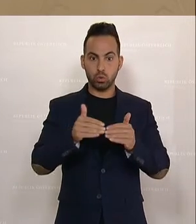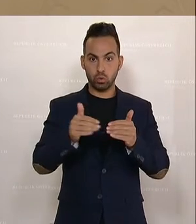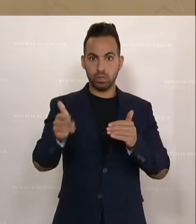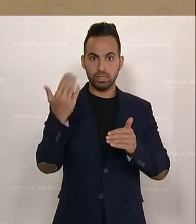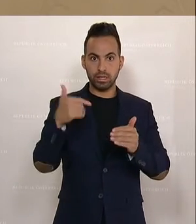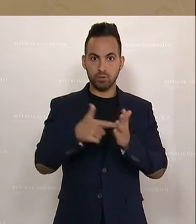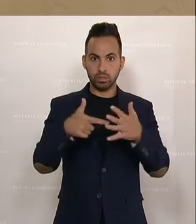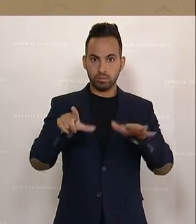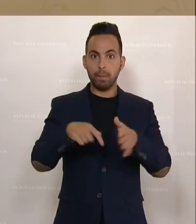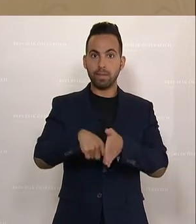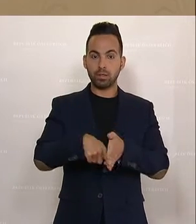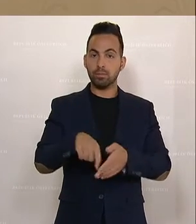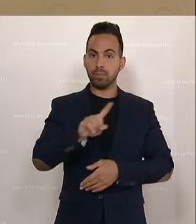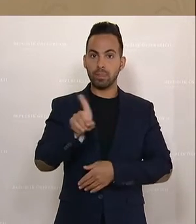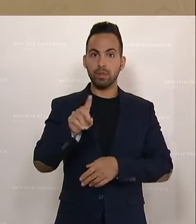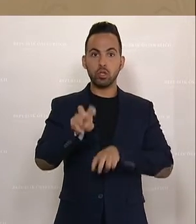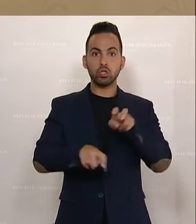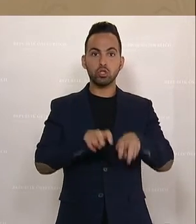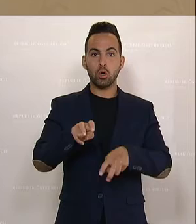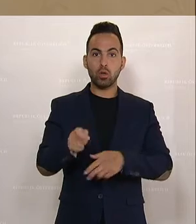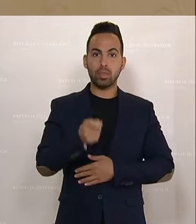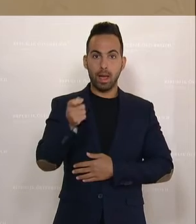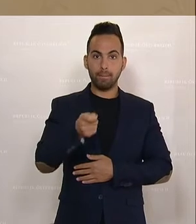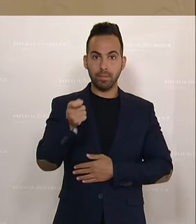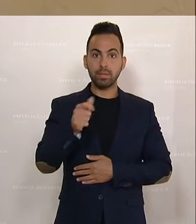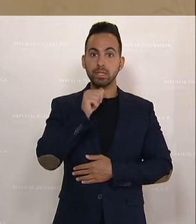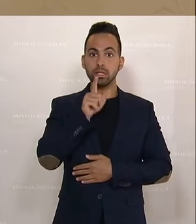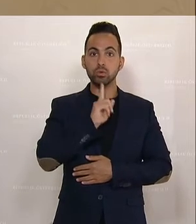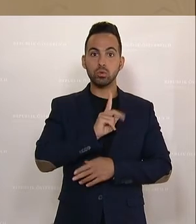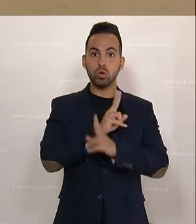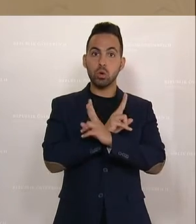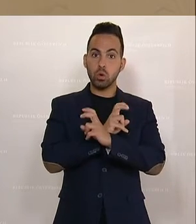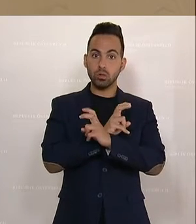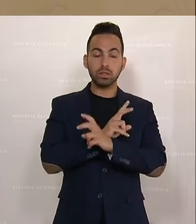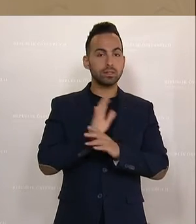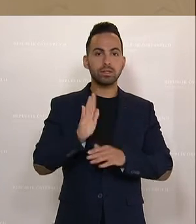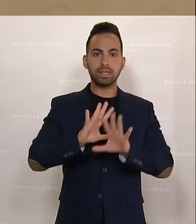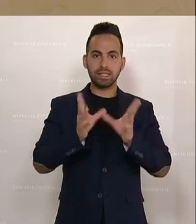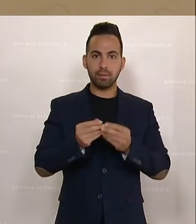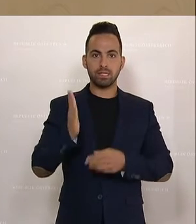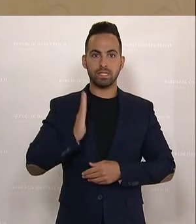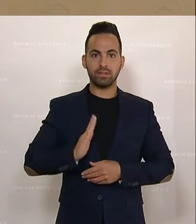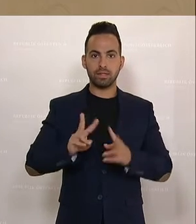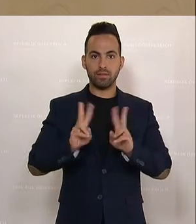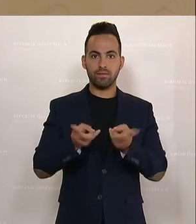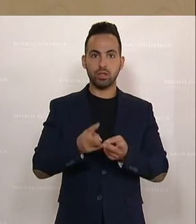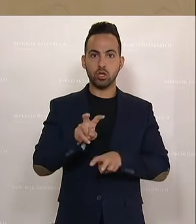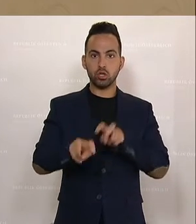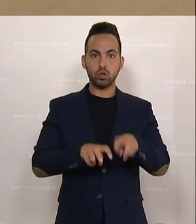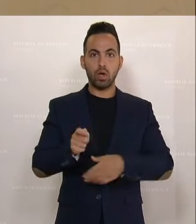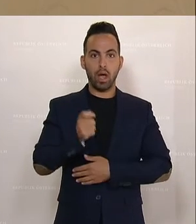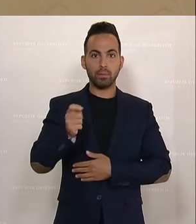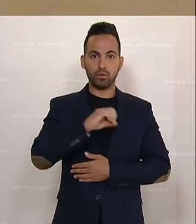berichtige tatsächlich, die Höhe der Steuern und Abgaben werden nicht nur in Österreich, sondern in der gesamten zivilisierten Welt mit der sogenannten Steuer- und